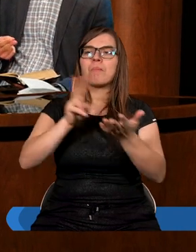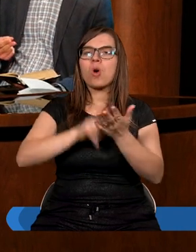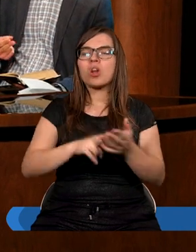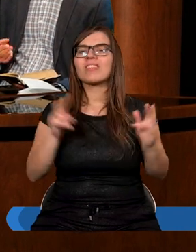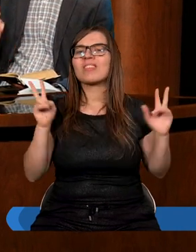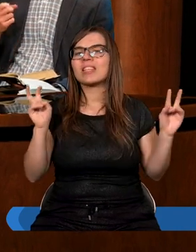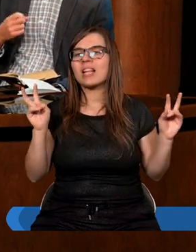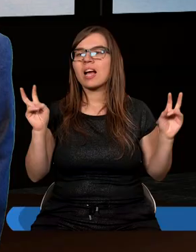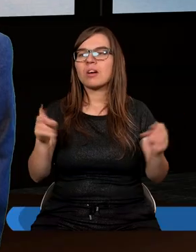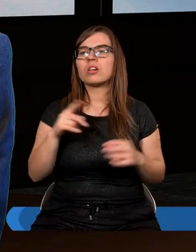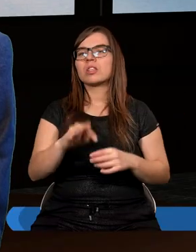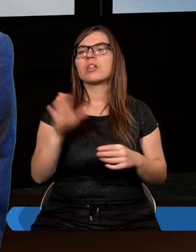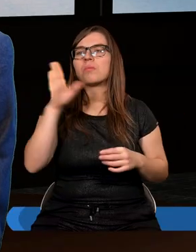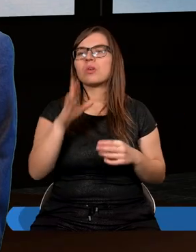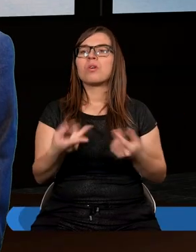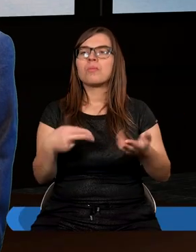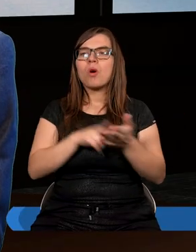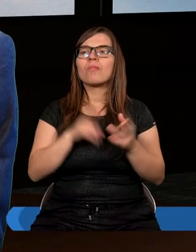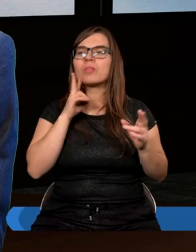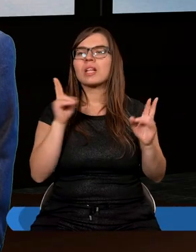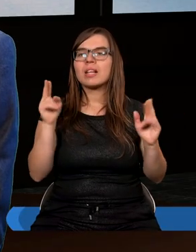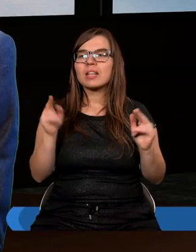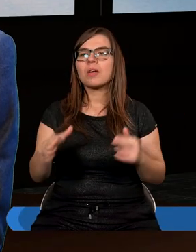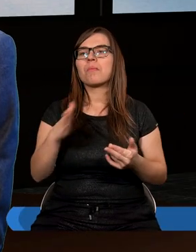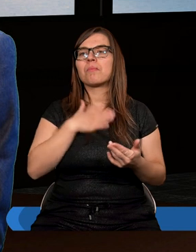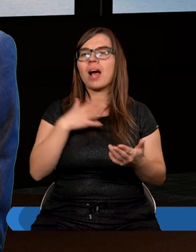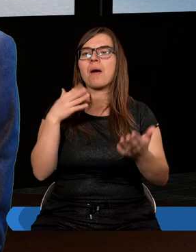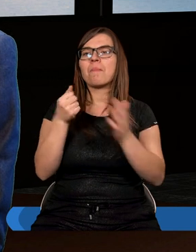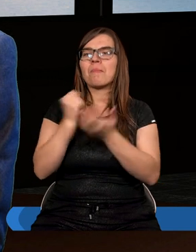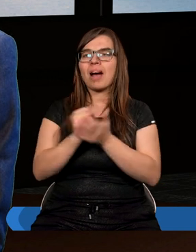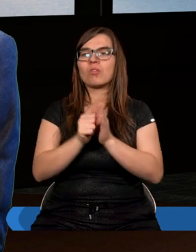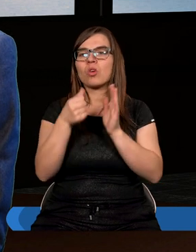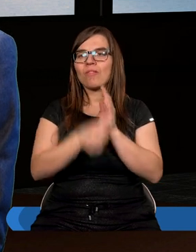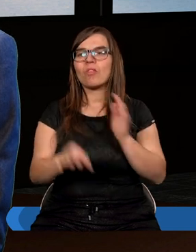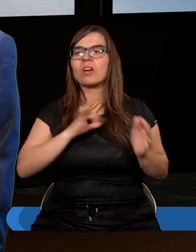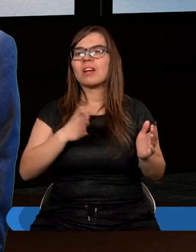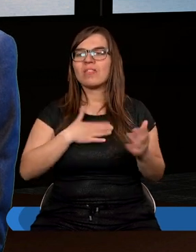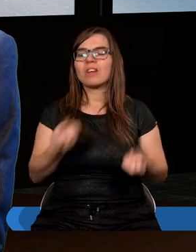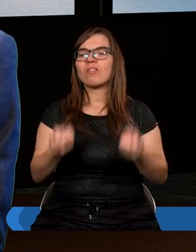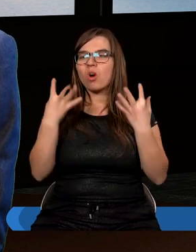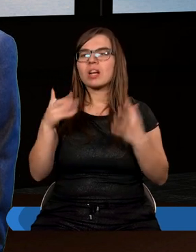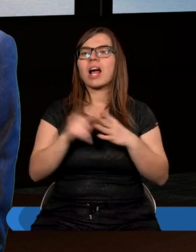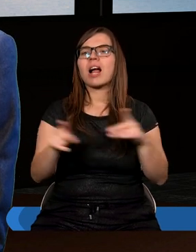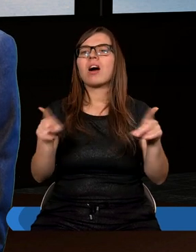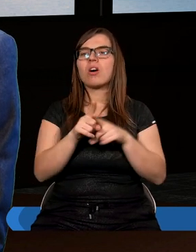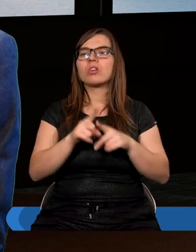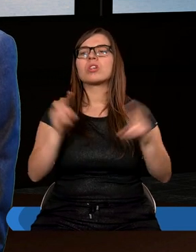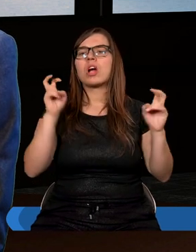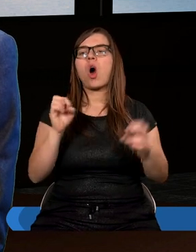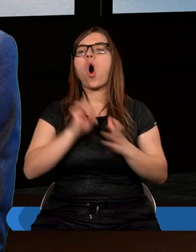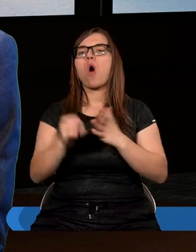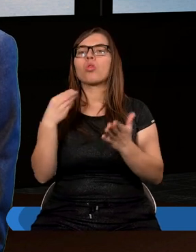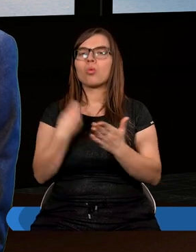tytuł, Pan Bóg, przepraszam, ma podwójny tytuł, prawda? Czyli ma prawo własności do ziemi z tytułu stworzenia, a także z tytułu